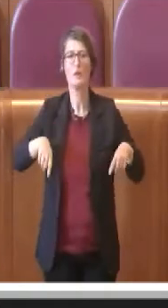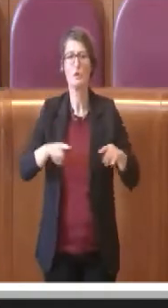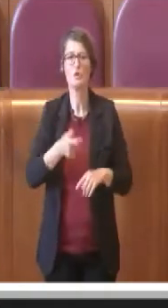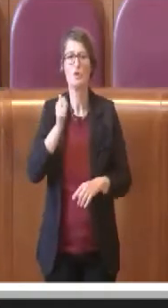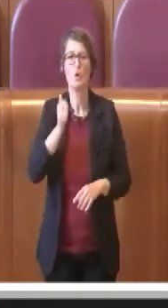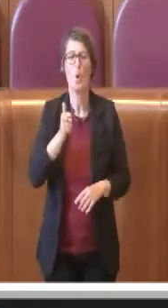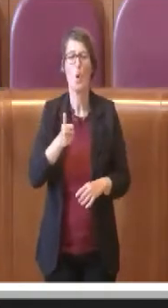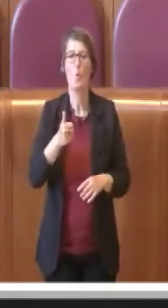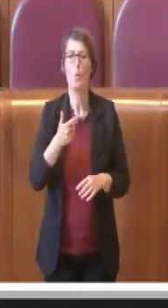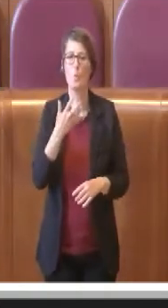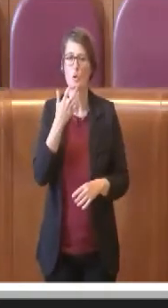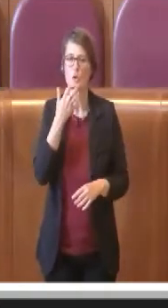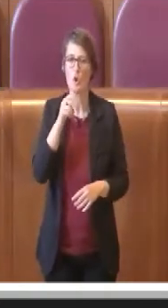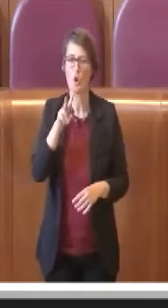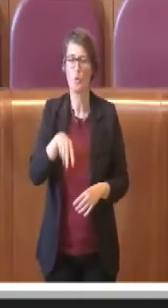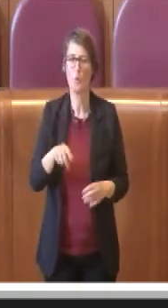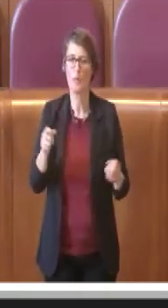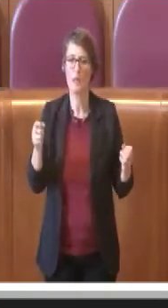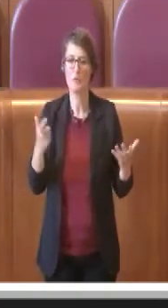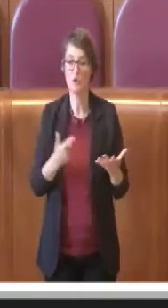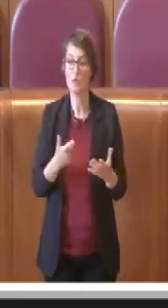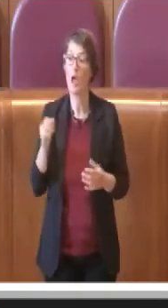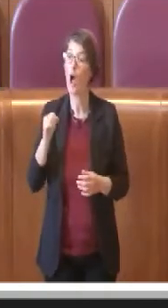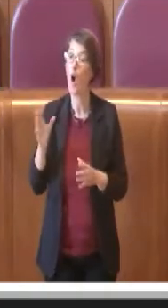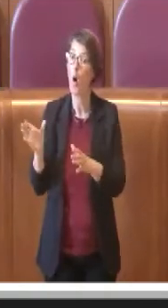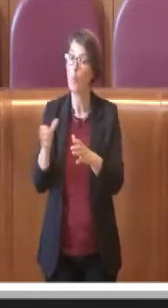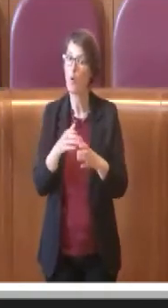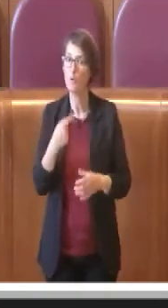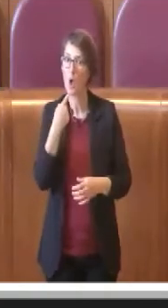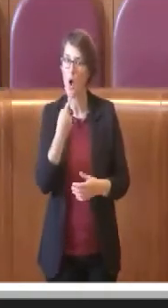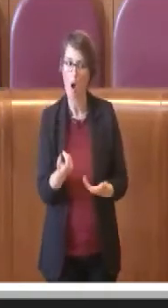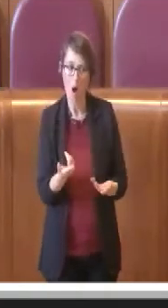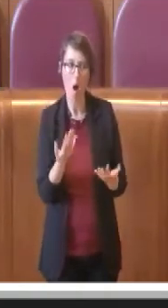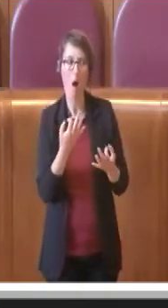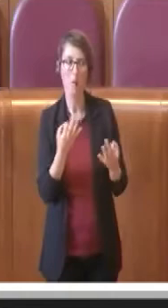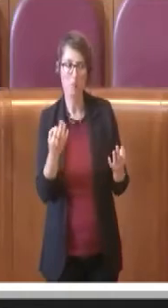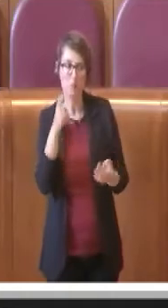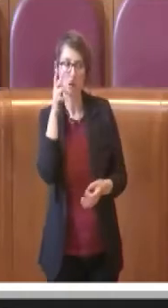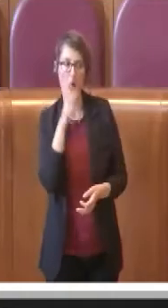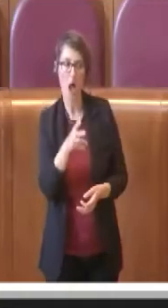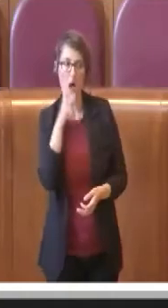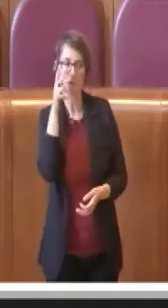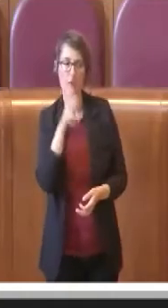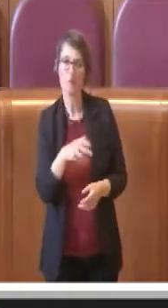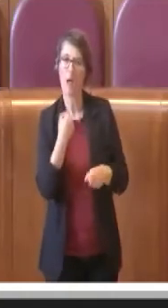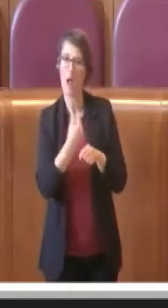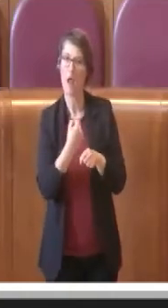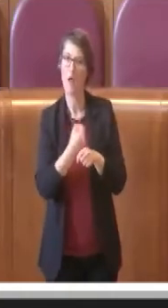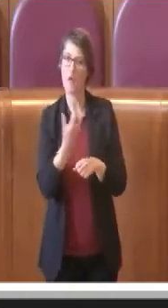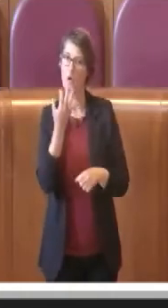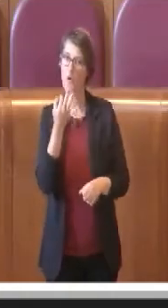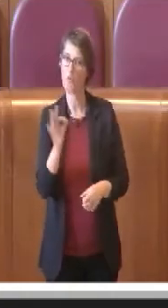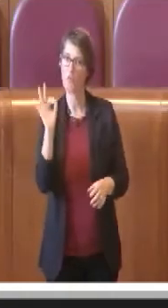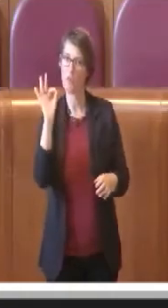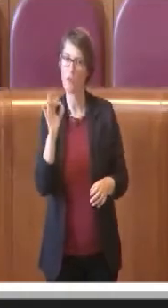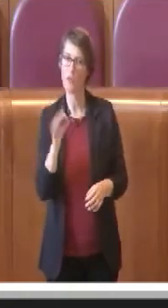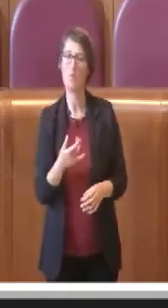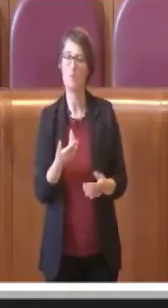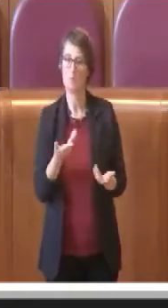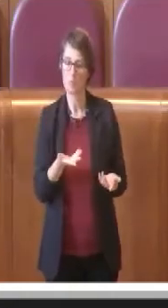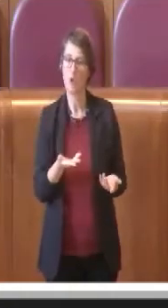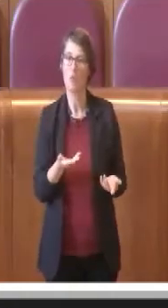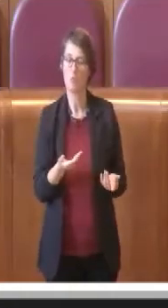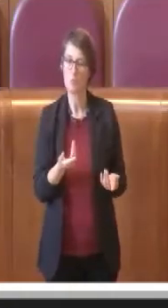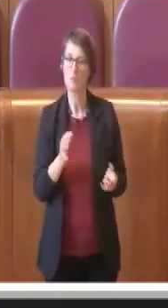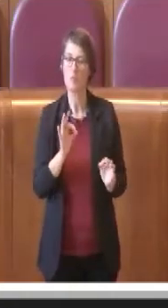lodata dalle opposizioni, dove dicevano ma che lavoro straordinario che avete fatto in quella memoria di